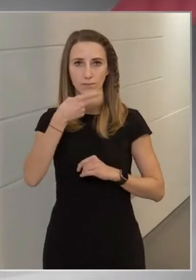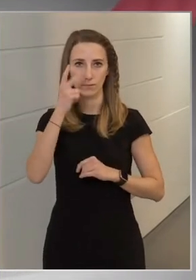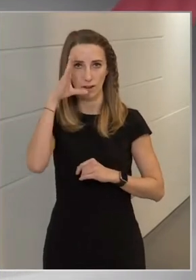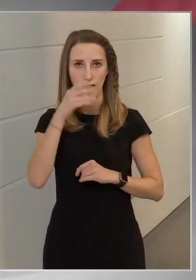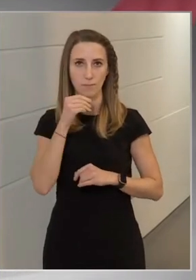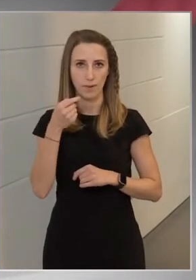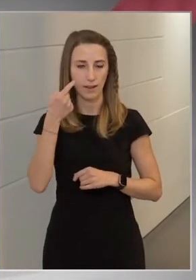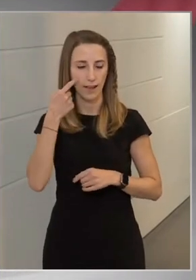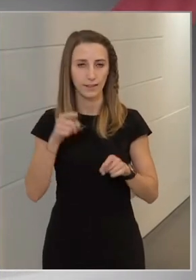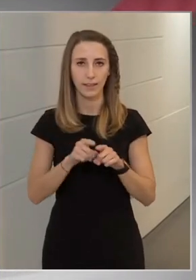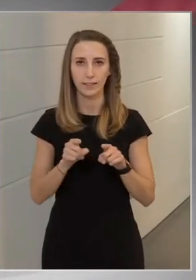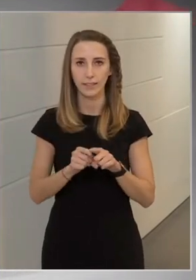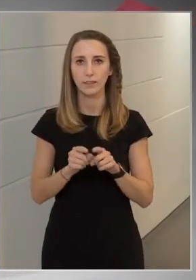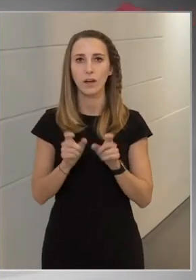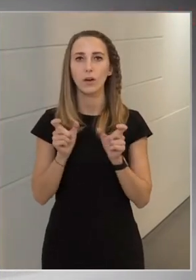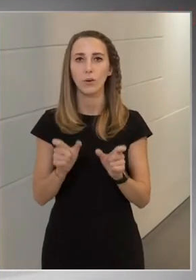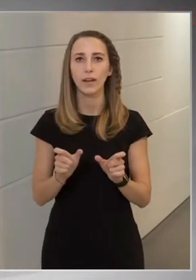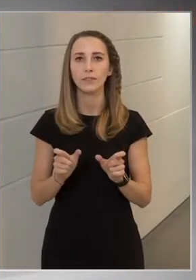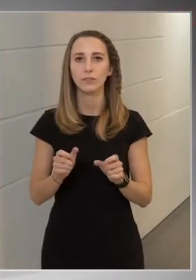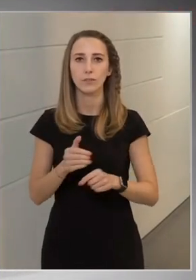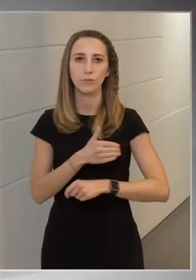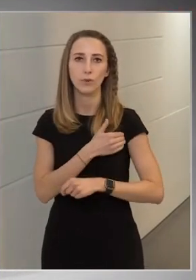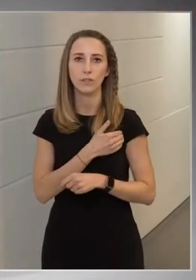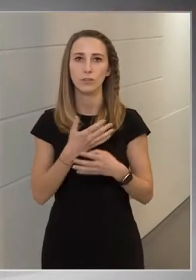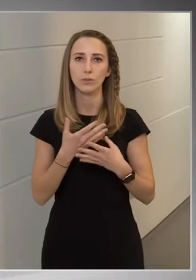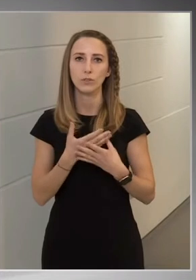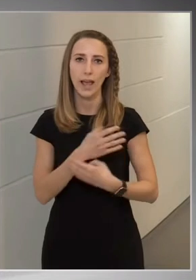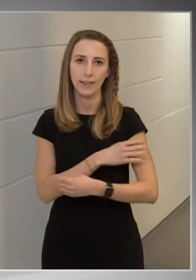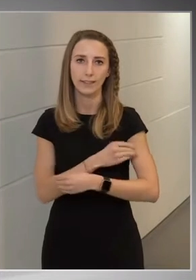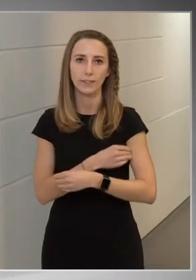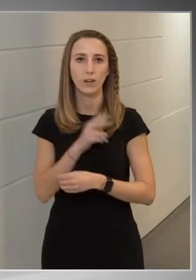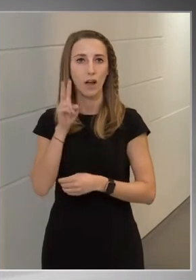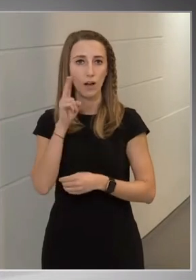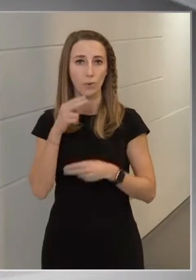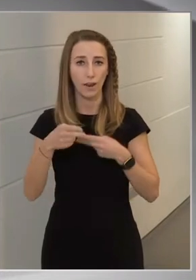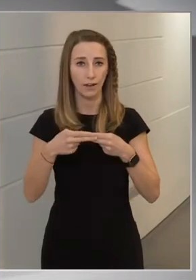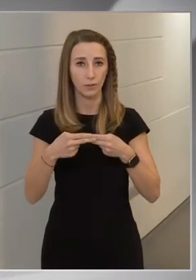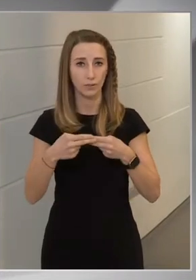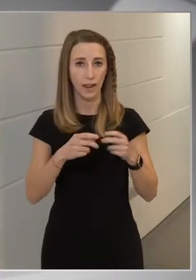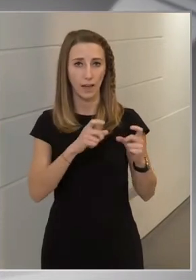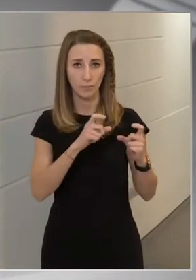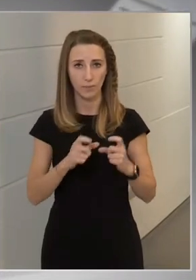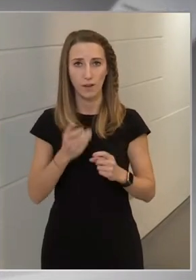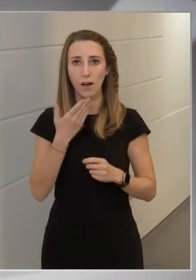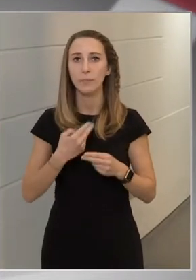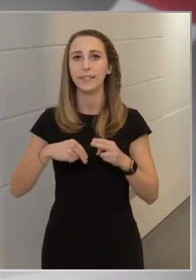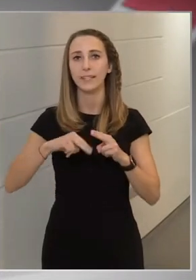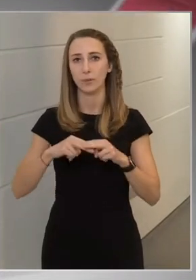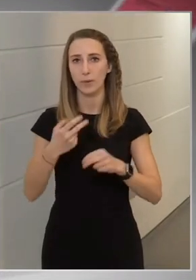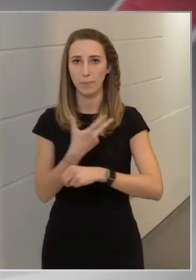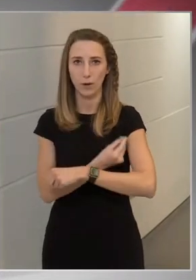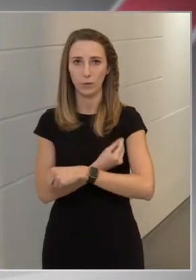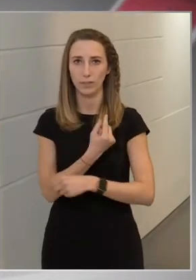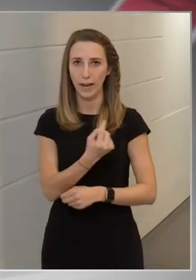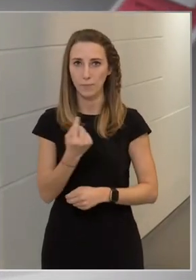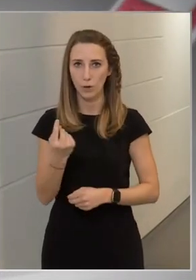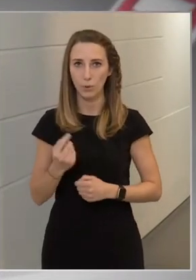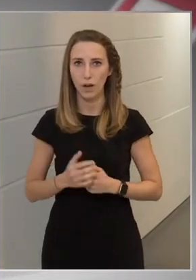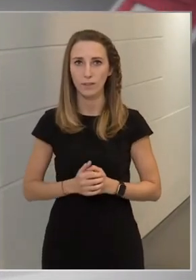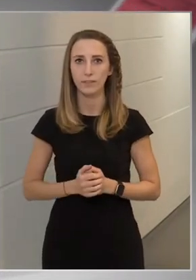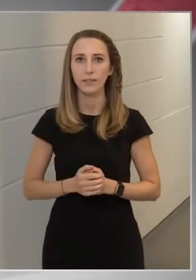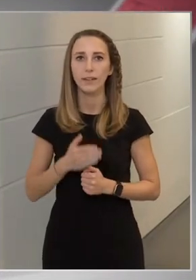venne, hogy a korlátozások fokozatos enyhítéséhez akkor jutunk a legközelebb, hogyha minél többen beoltatják magukat.